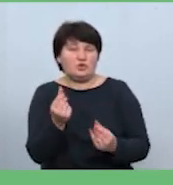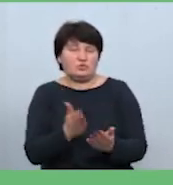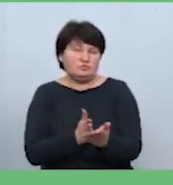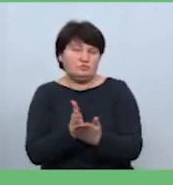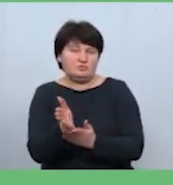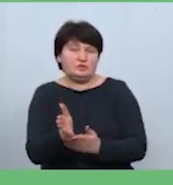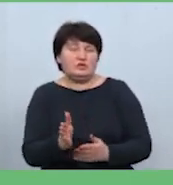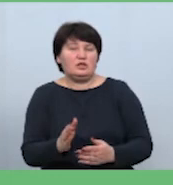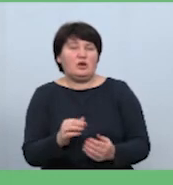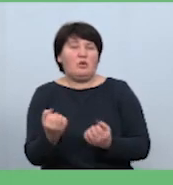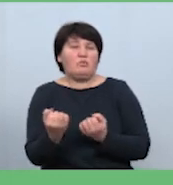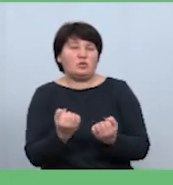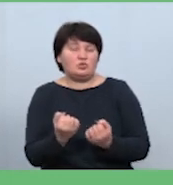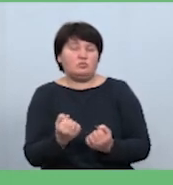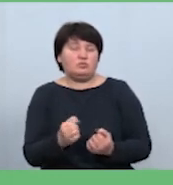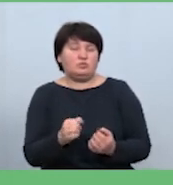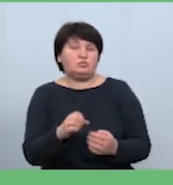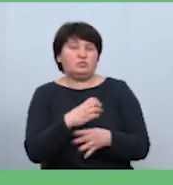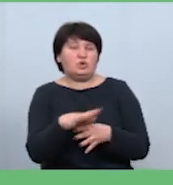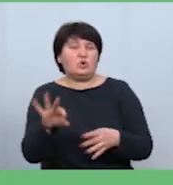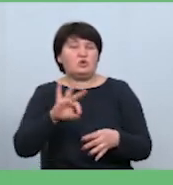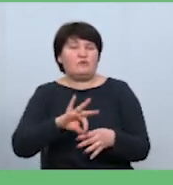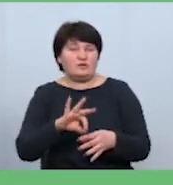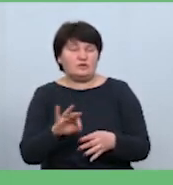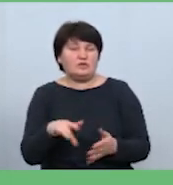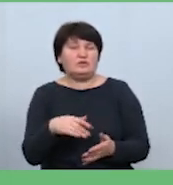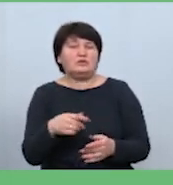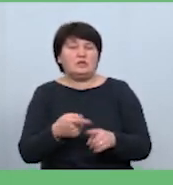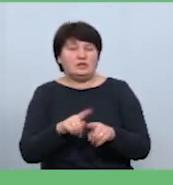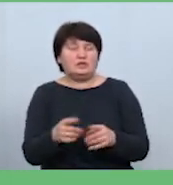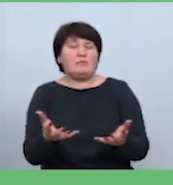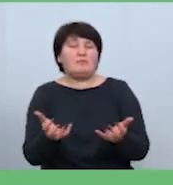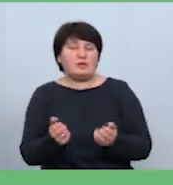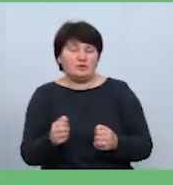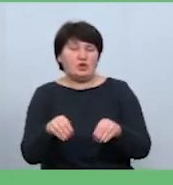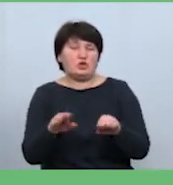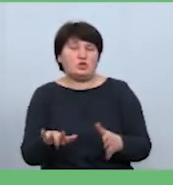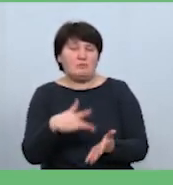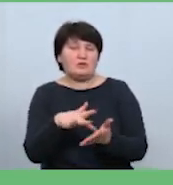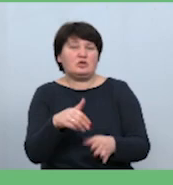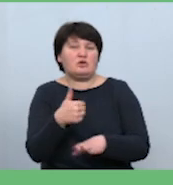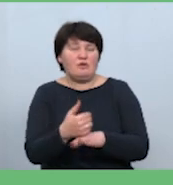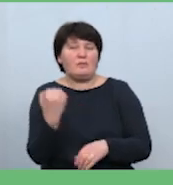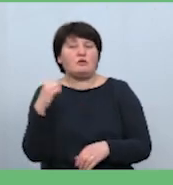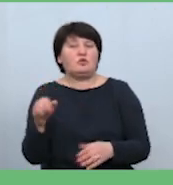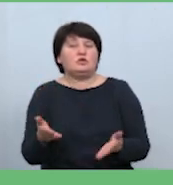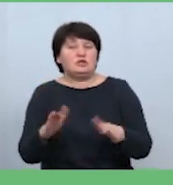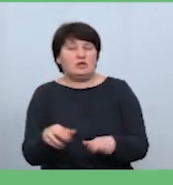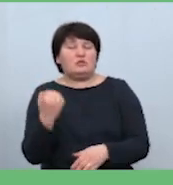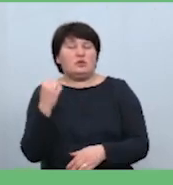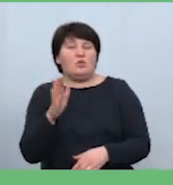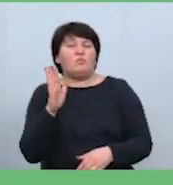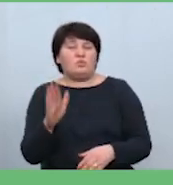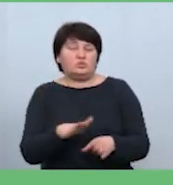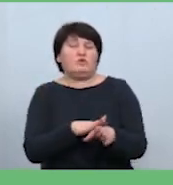боротьбу з коронавірусом, відповідно міський голова прийняв рішення, що переможців залишається переможцями. Тобто їхні проєкти будуть реалізовані, просто